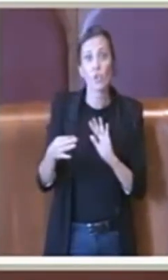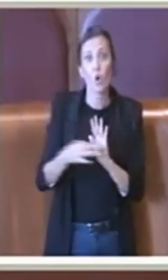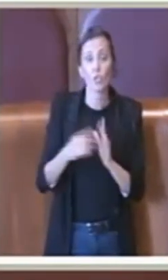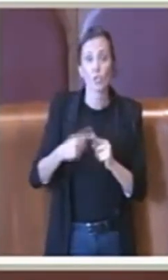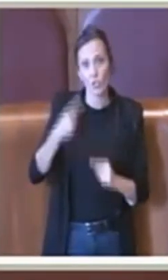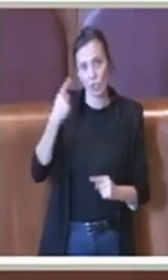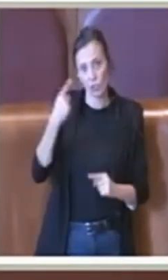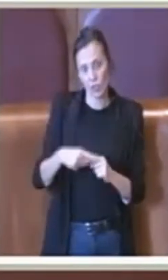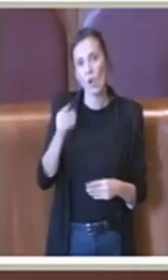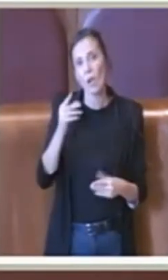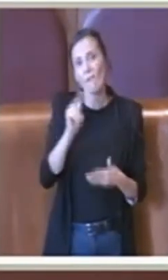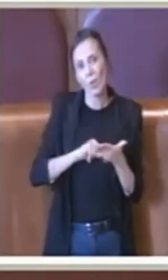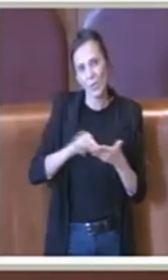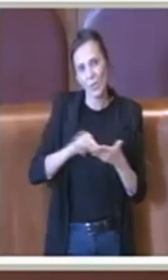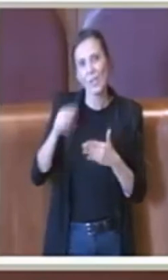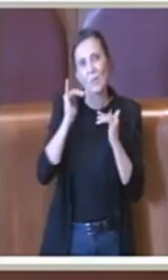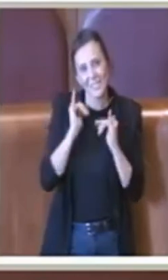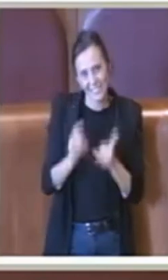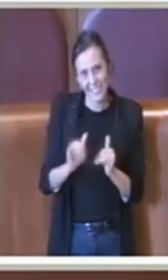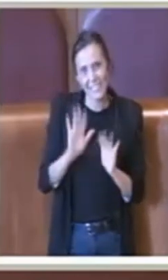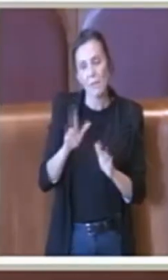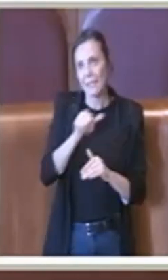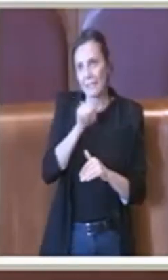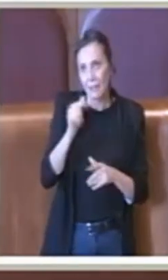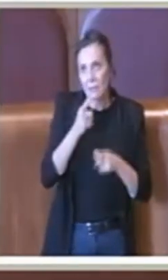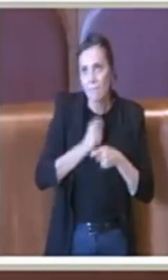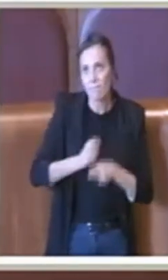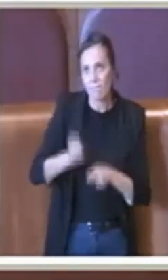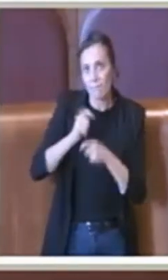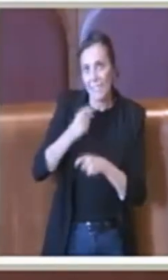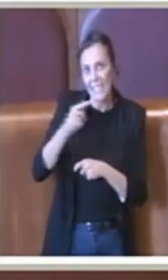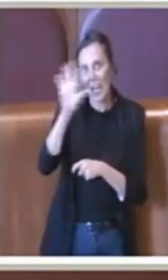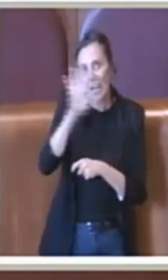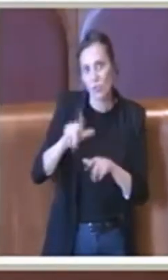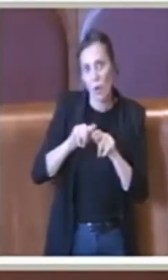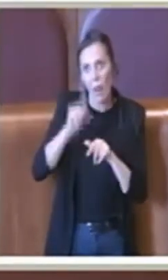però bisogna spingere, bisogna appungolare l'ente competente che è appunto la Regione Lazio. Grazie.